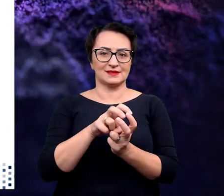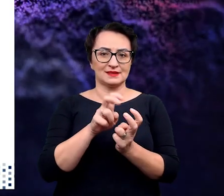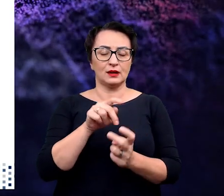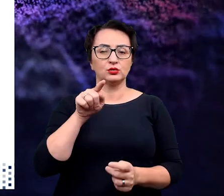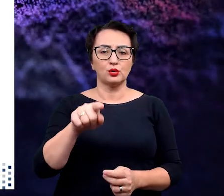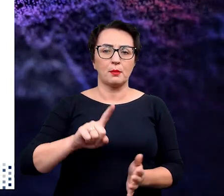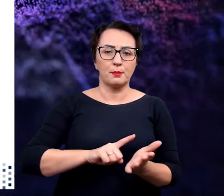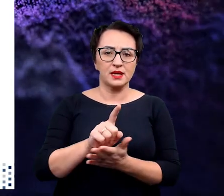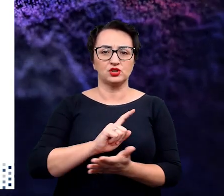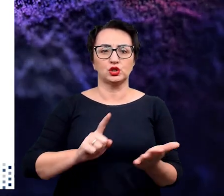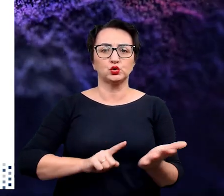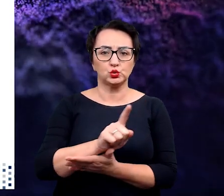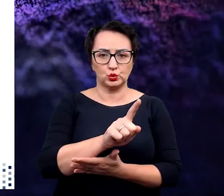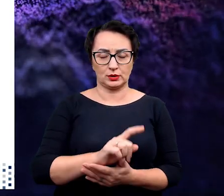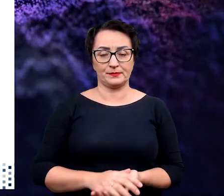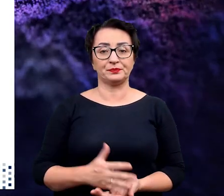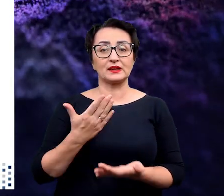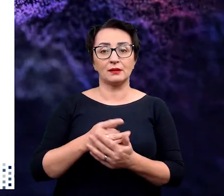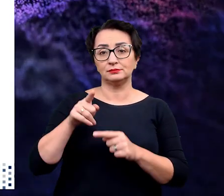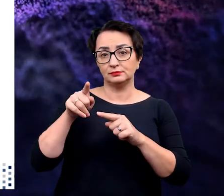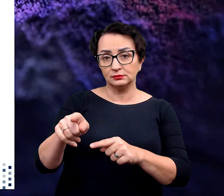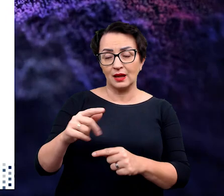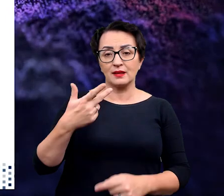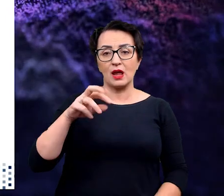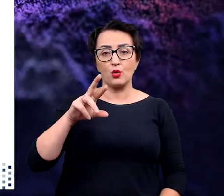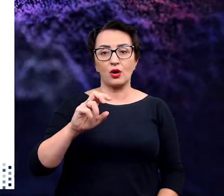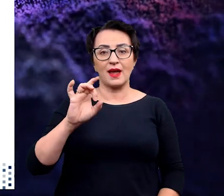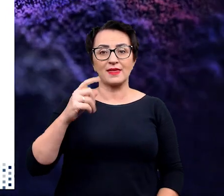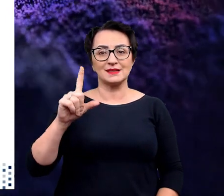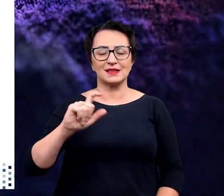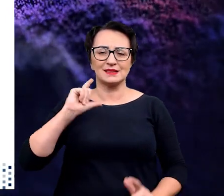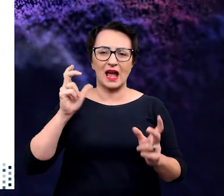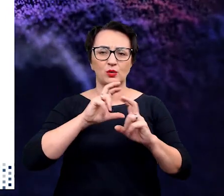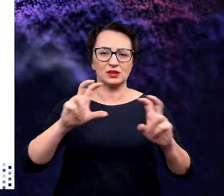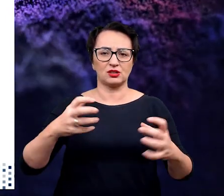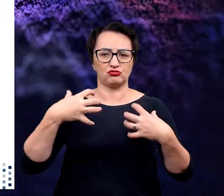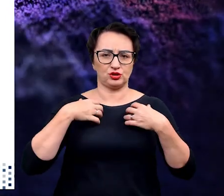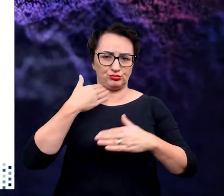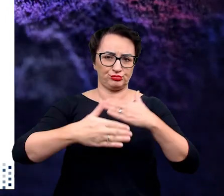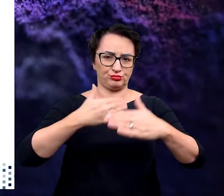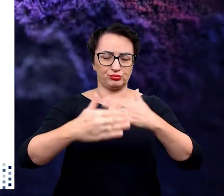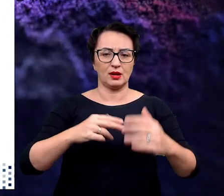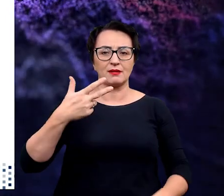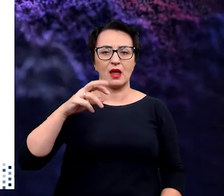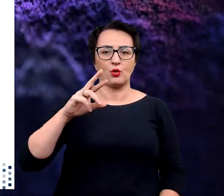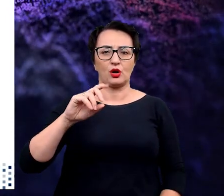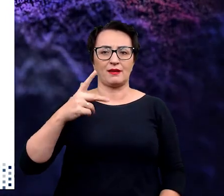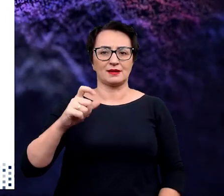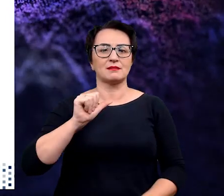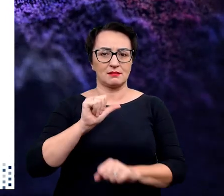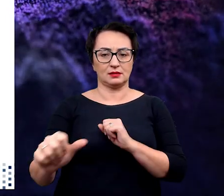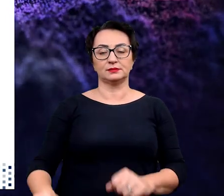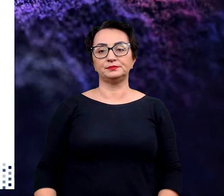najczęściej gryzonie, myszy i szczury. Dlatego, że ugryzoni proces neurogenezy zachodzi nieustannie przez całe ich życie.